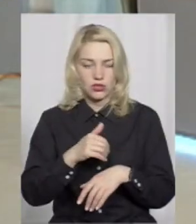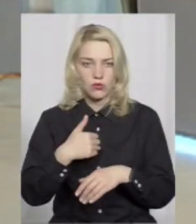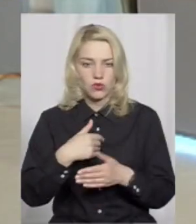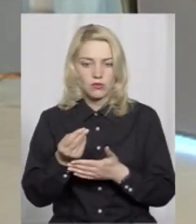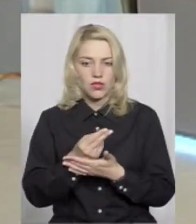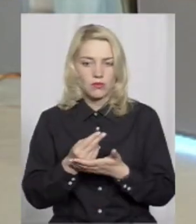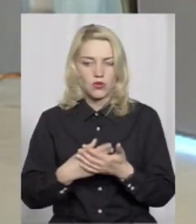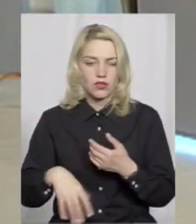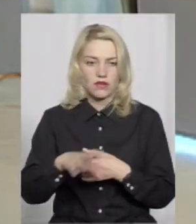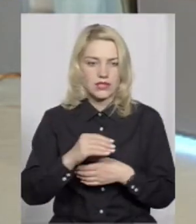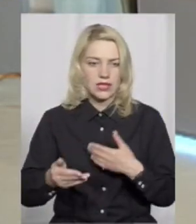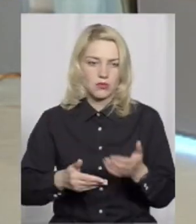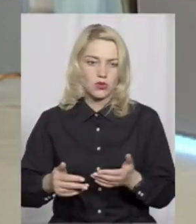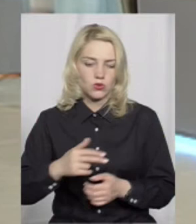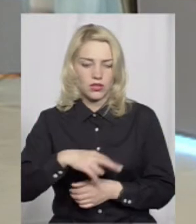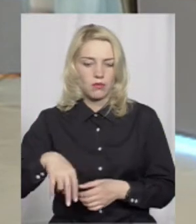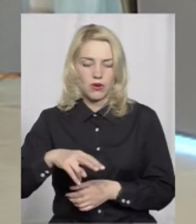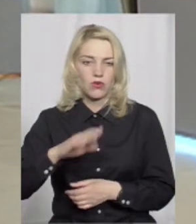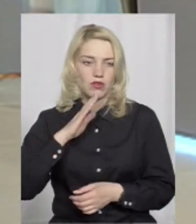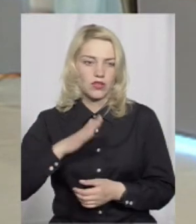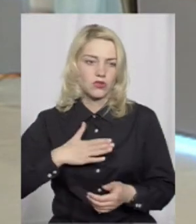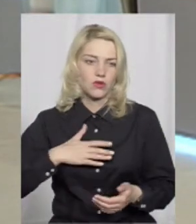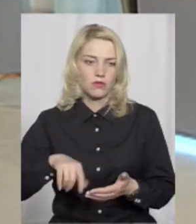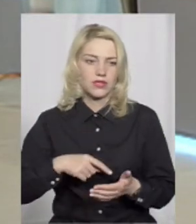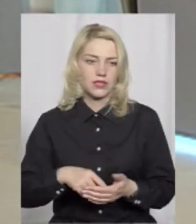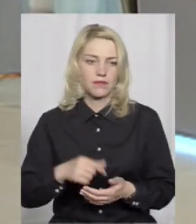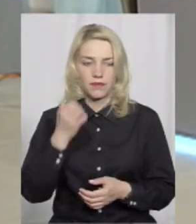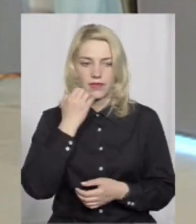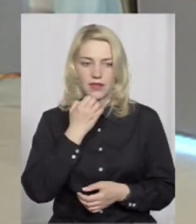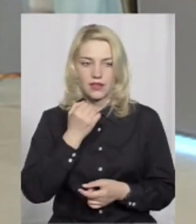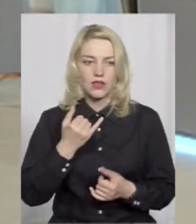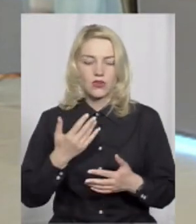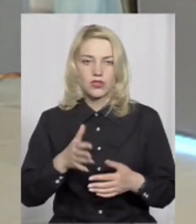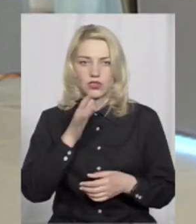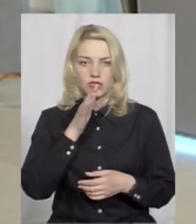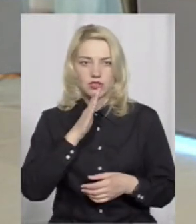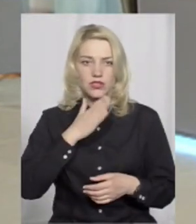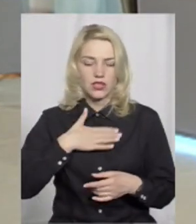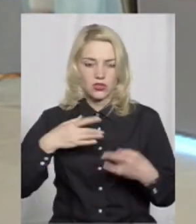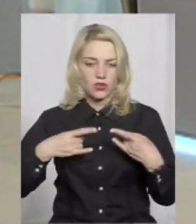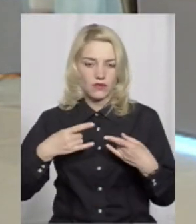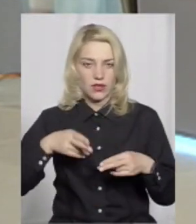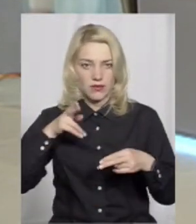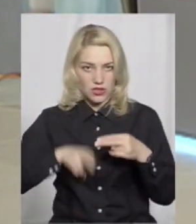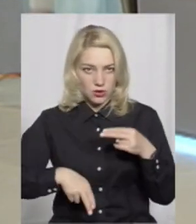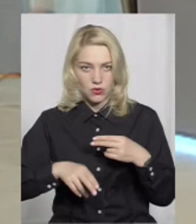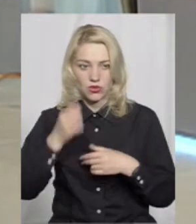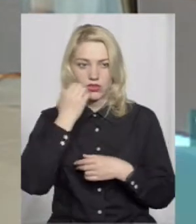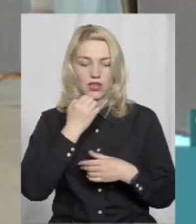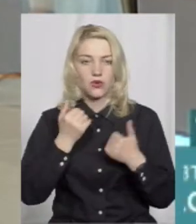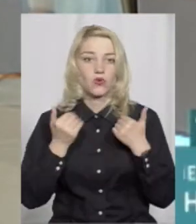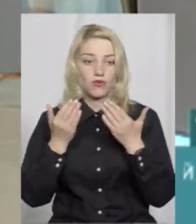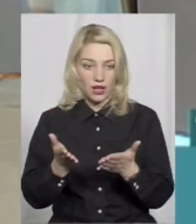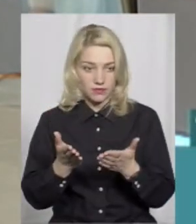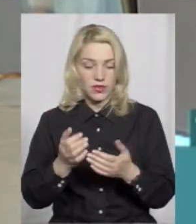нанести майже на всіх пішохідних переходах нашого міста. Дякую. Ось і час нашого ефіру вичерпано. Дякую